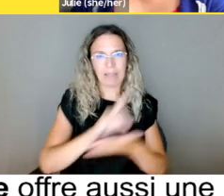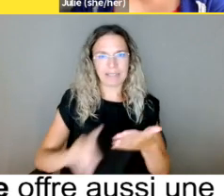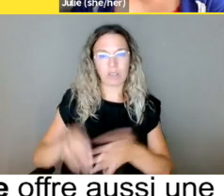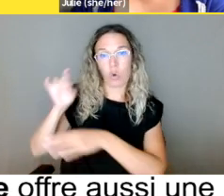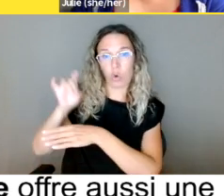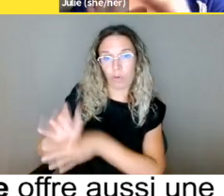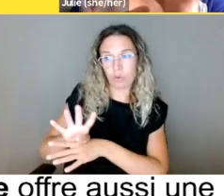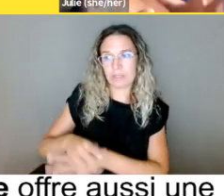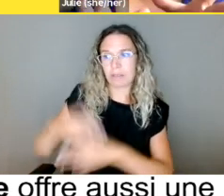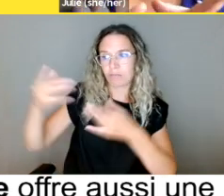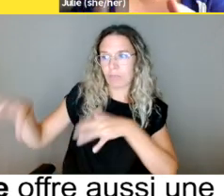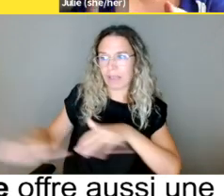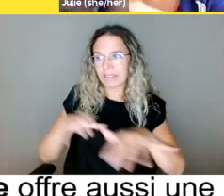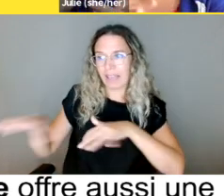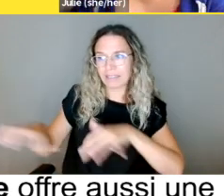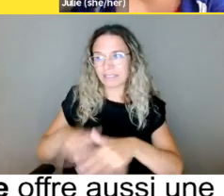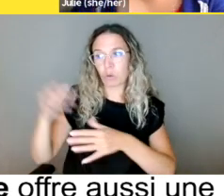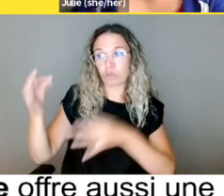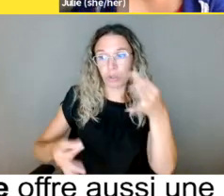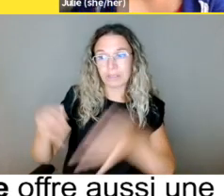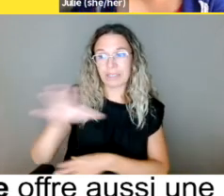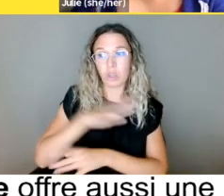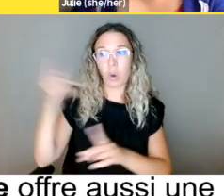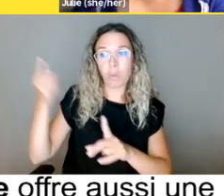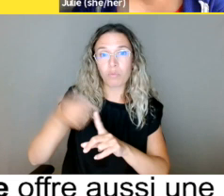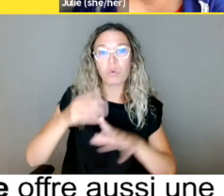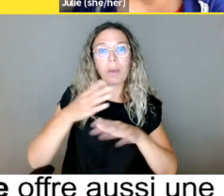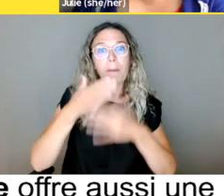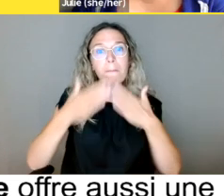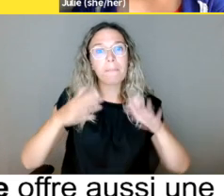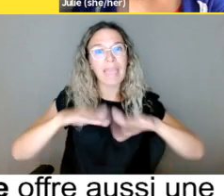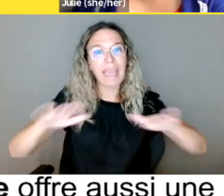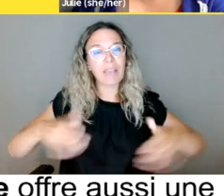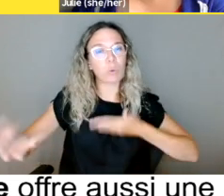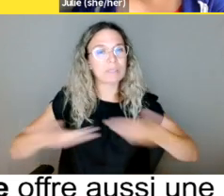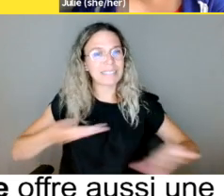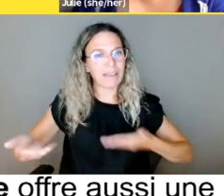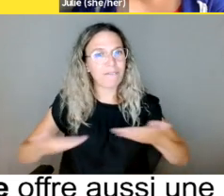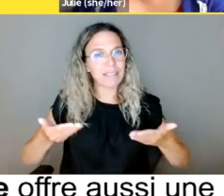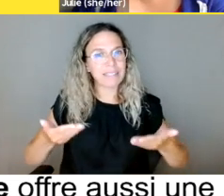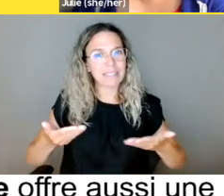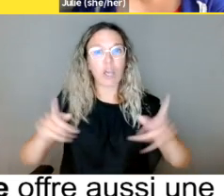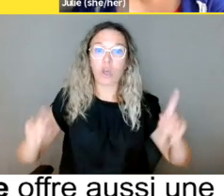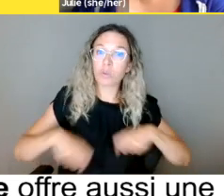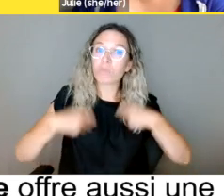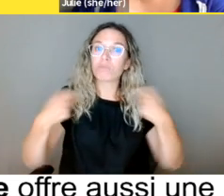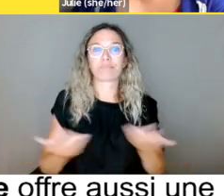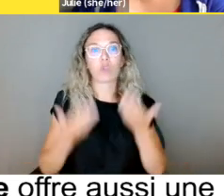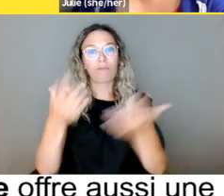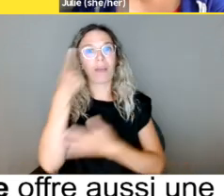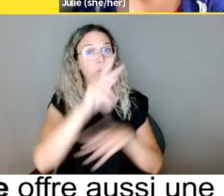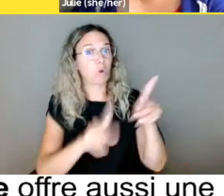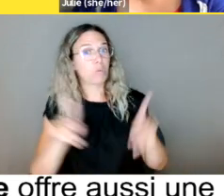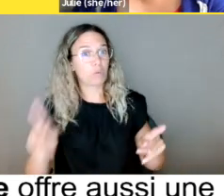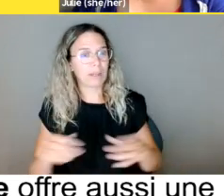peuvent être offerts au public. Donc, l'article 12 se lit, « L'une ne peut, par discrimination, refuser de conclure un